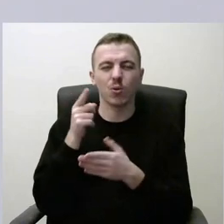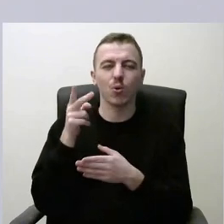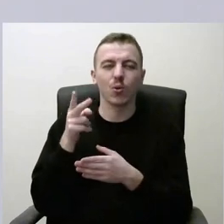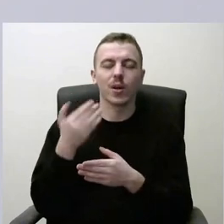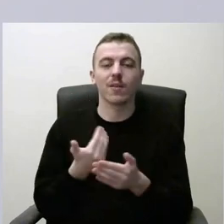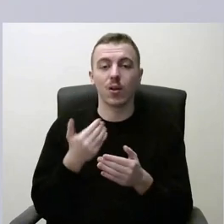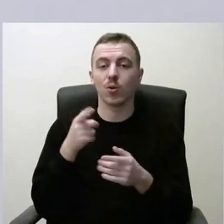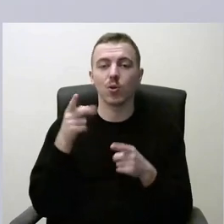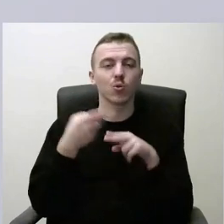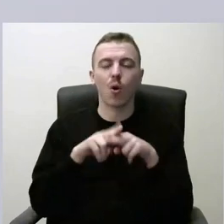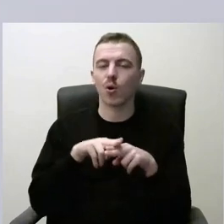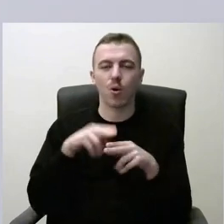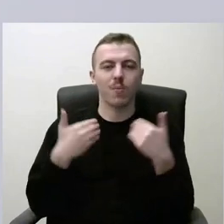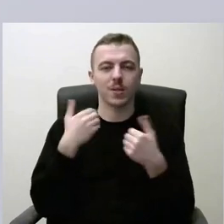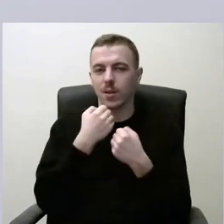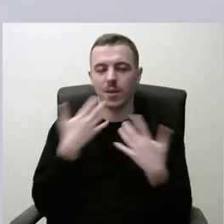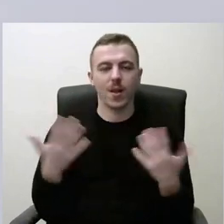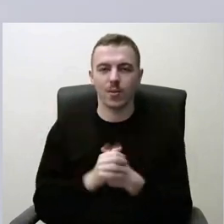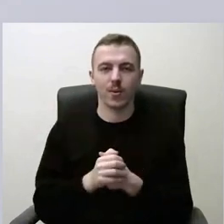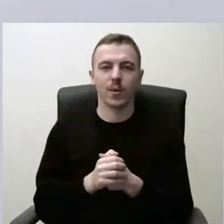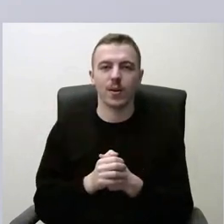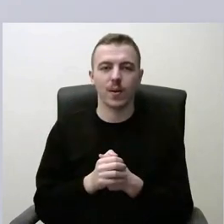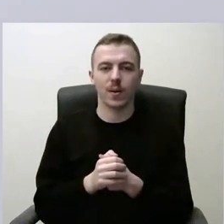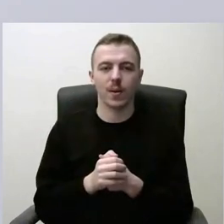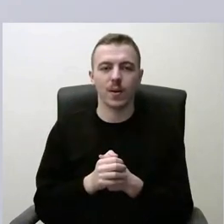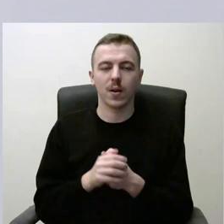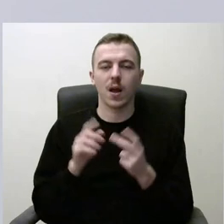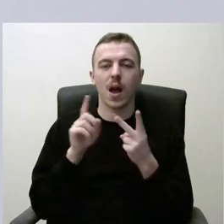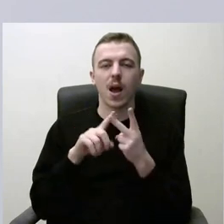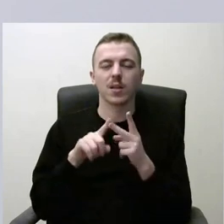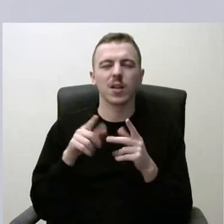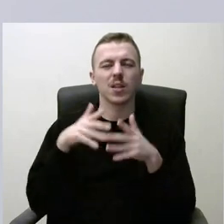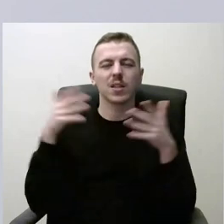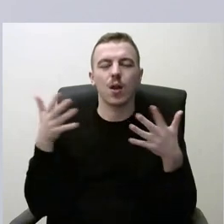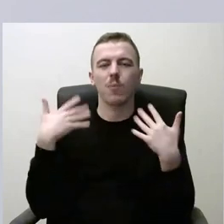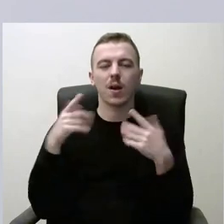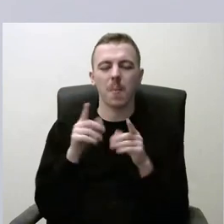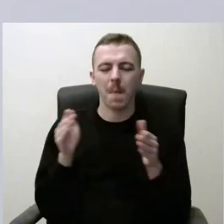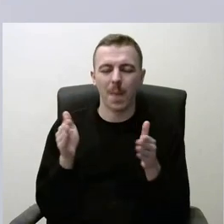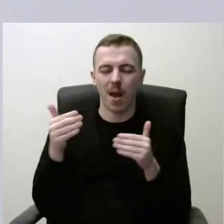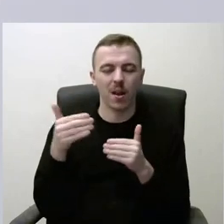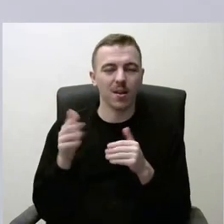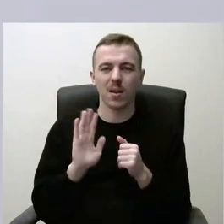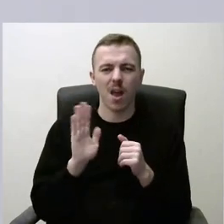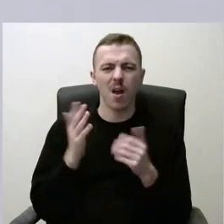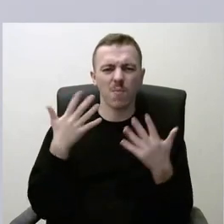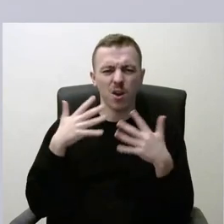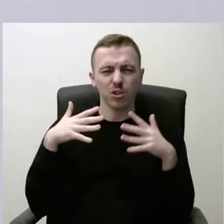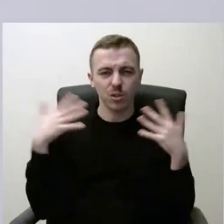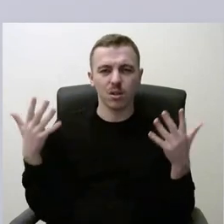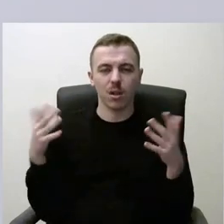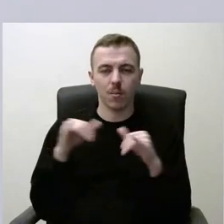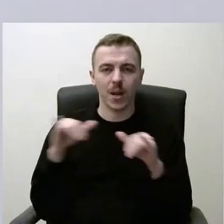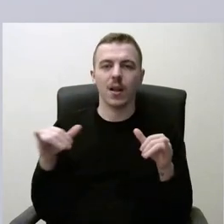tokio infrastruktūros objekto. Antras dalykas, didelių parkų, nes kverelių, bet parkų plėtra, čia reikėtų jau